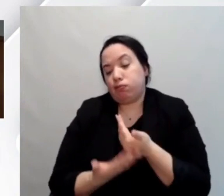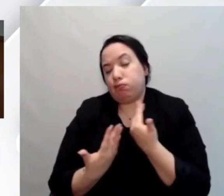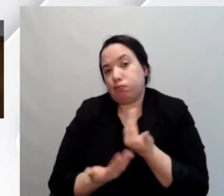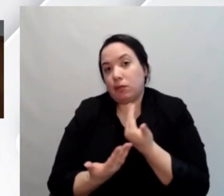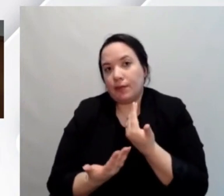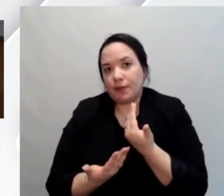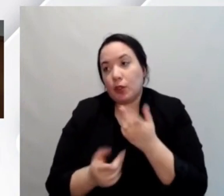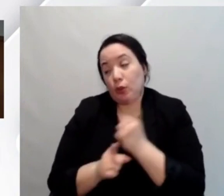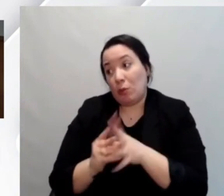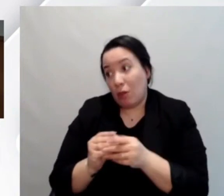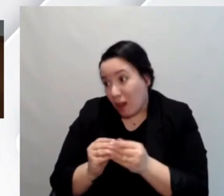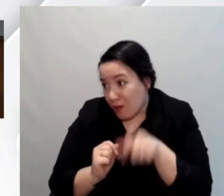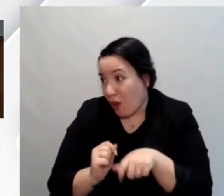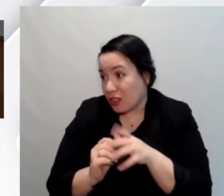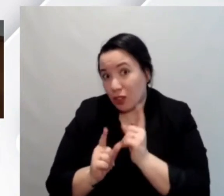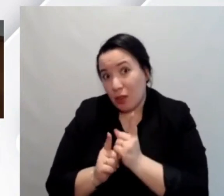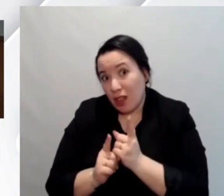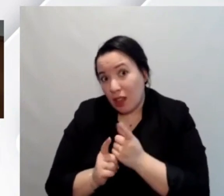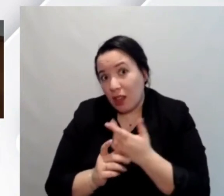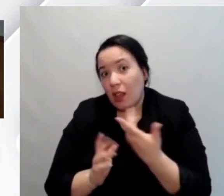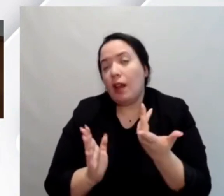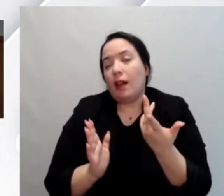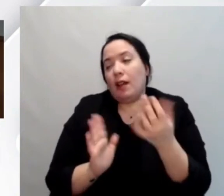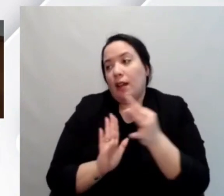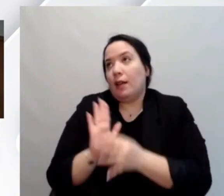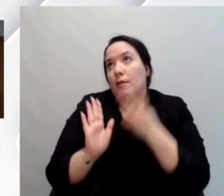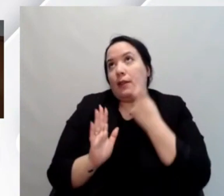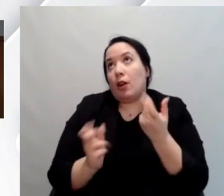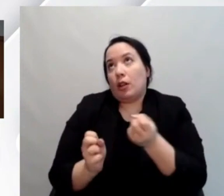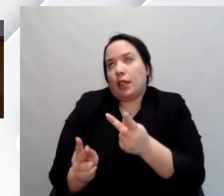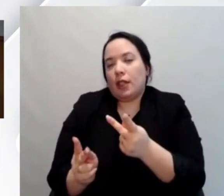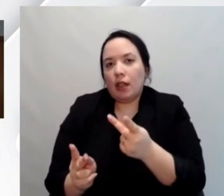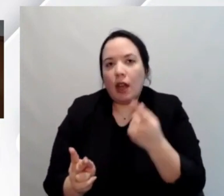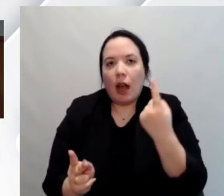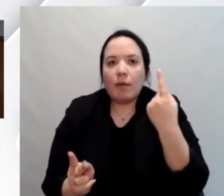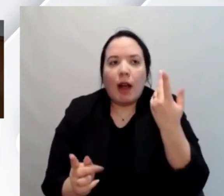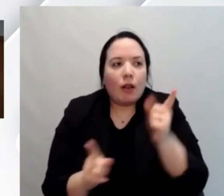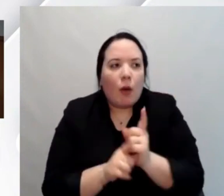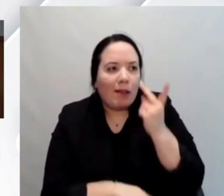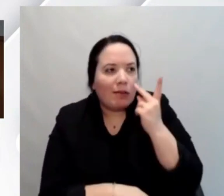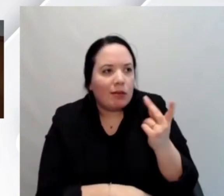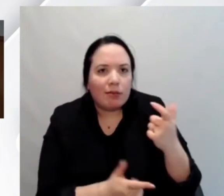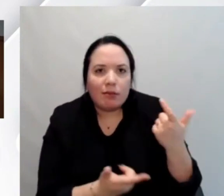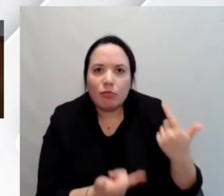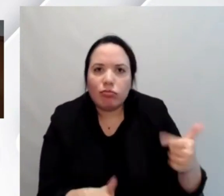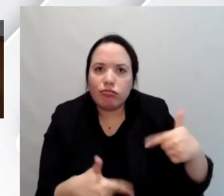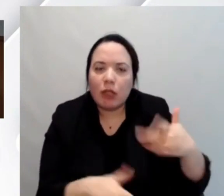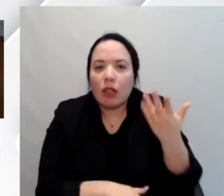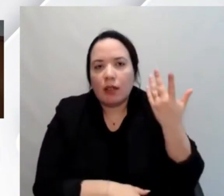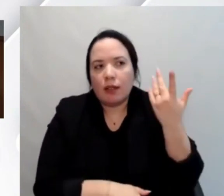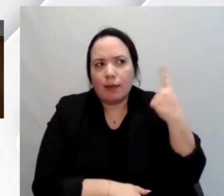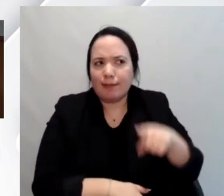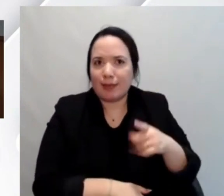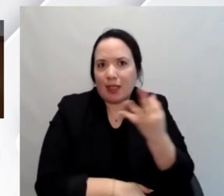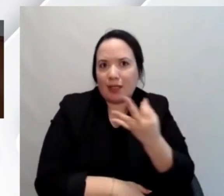dobbiamo farlo dobbiamo farlo perché la normativa lo prevede ma insomma alla fine è una scocciatura ed è una